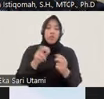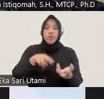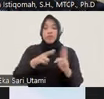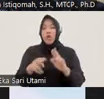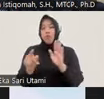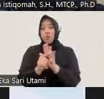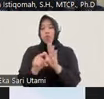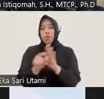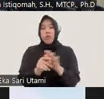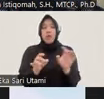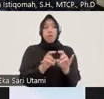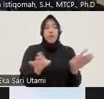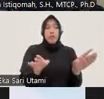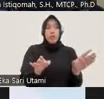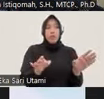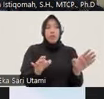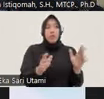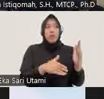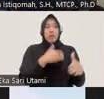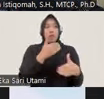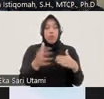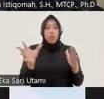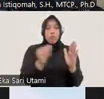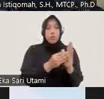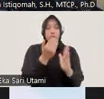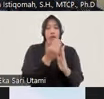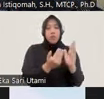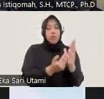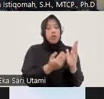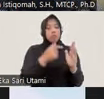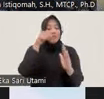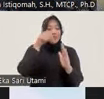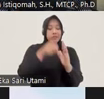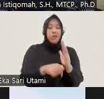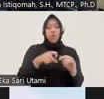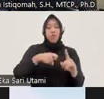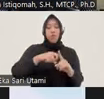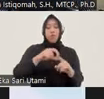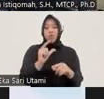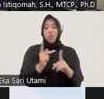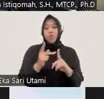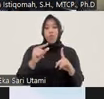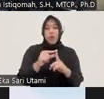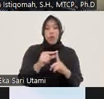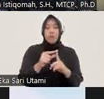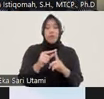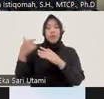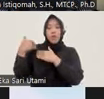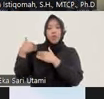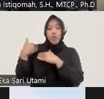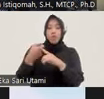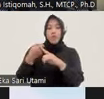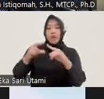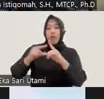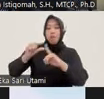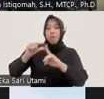undang-undang tersendiri tidak kemudian diatur secara rigid di dalam KUHAP sebagai kewenangan dari aparat penegah